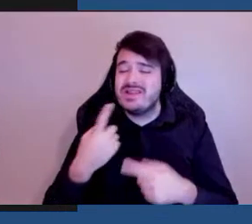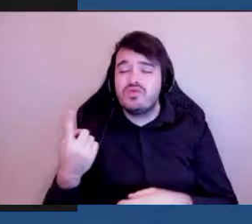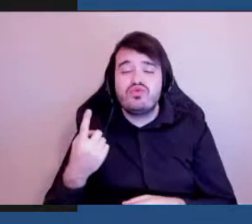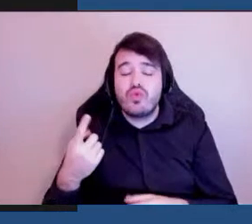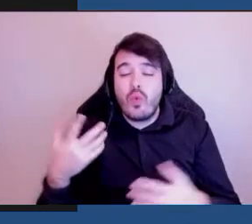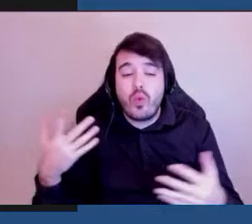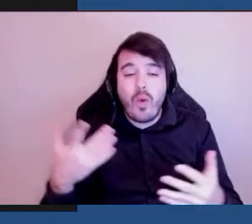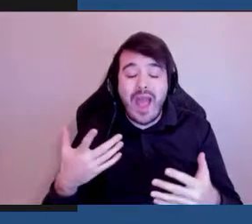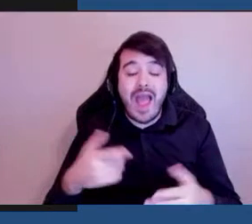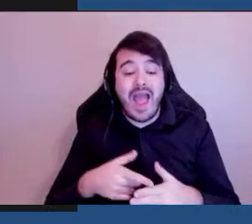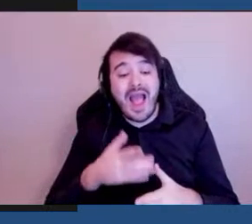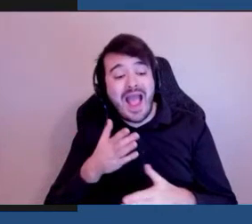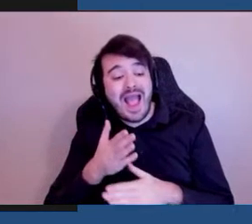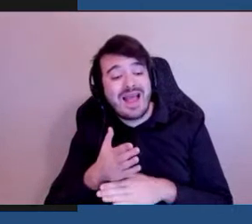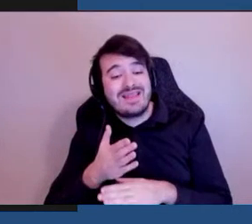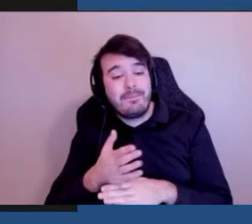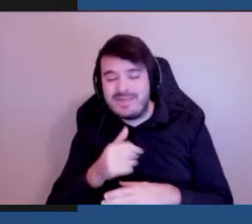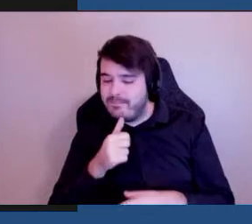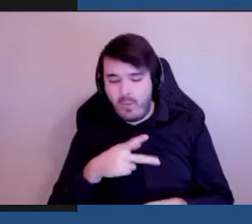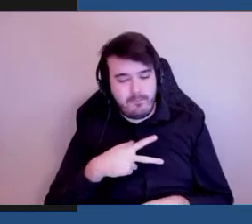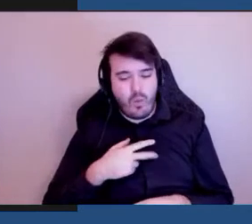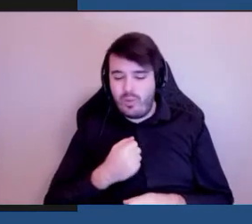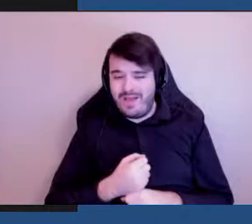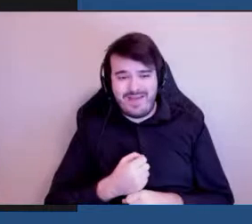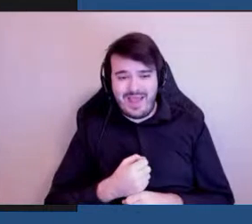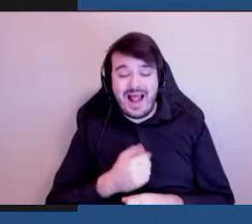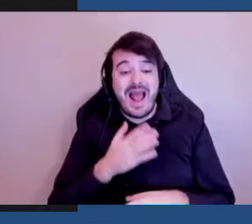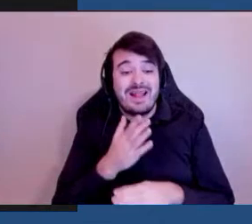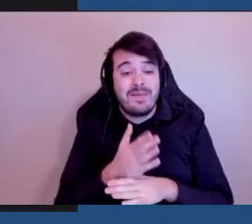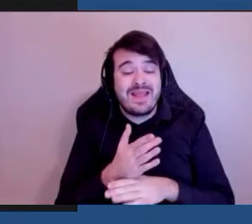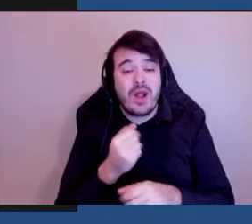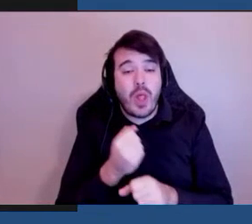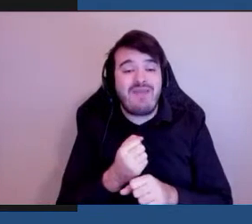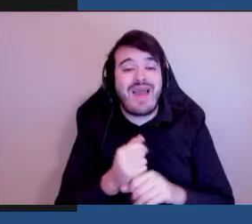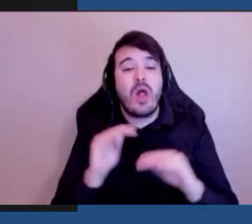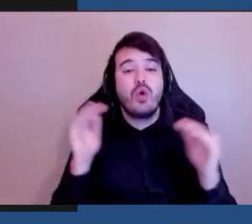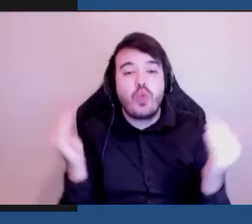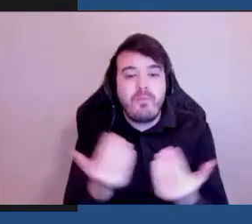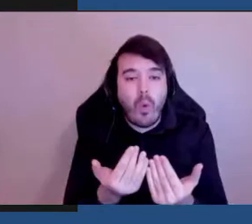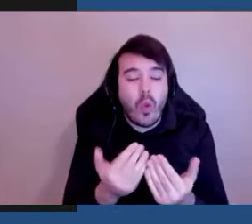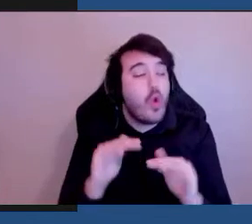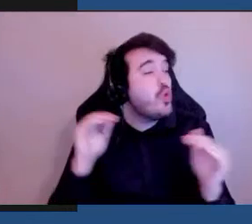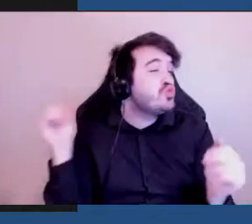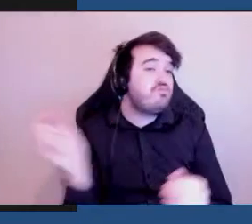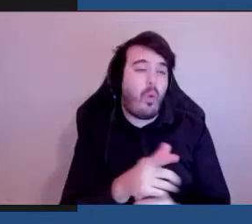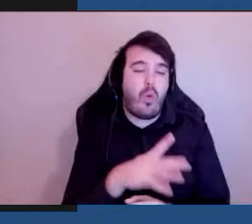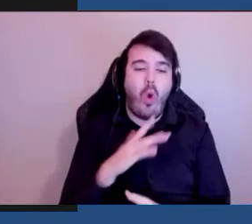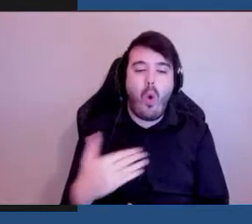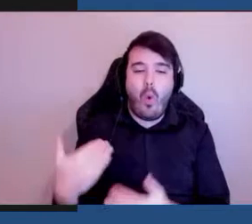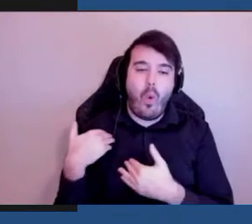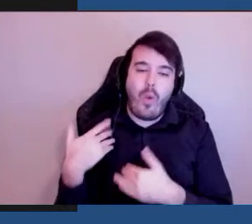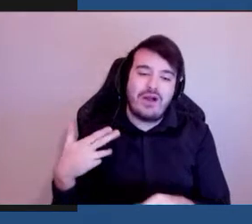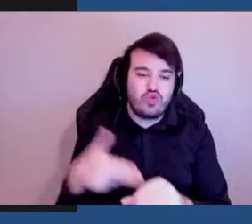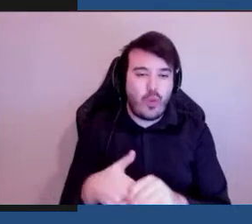l'accessibilité, ce n pas mon travail, c'est le travail de tout le monde. Tout le monde a un rôle à jouer pour s'assurer